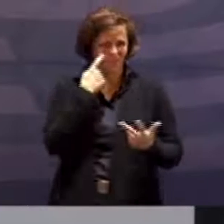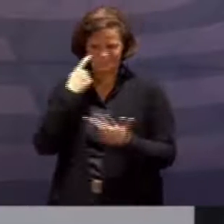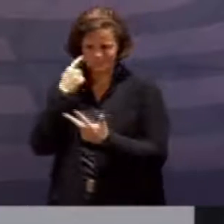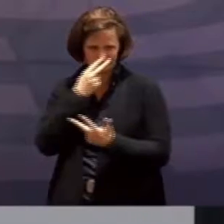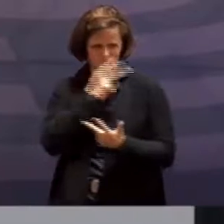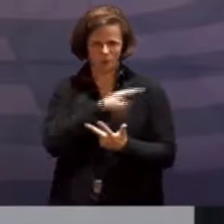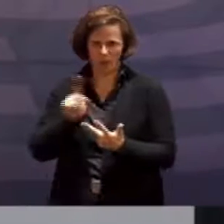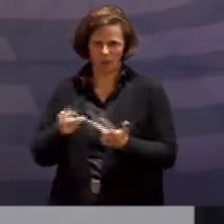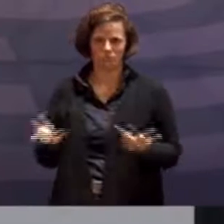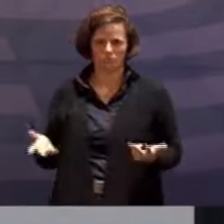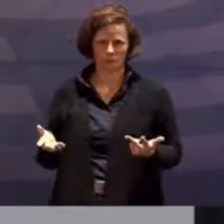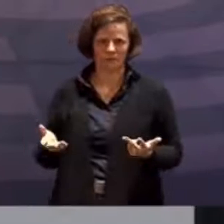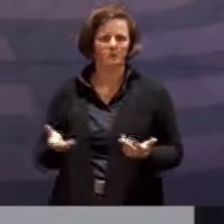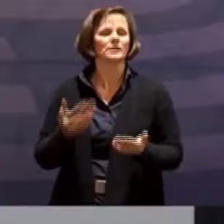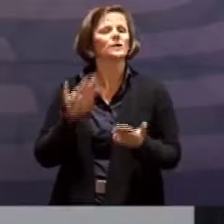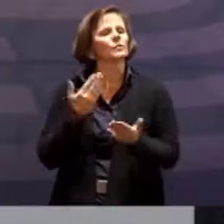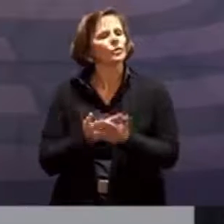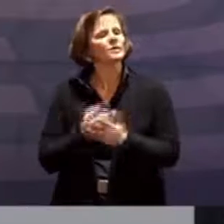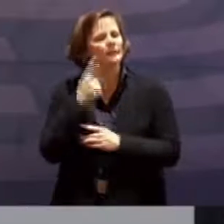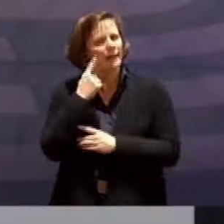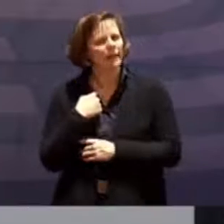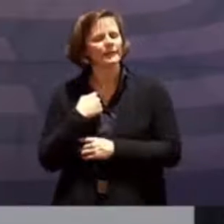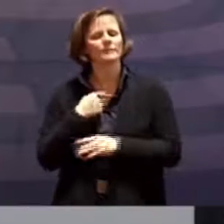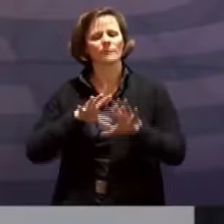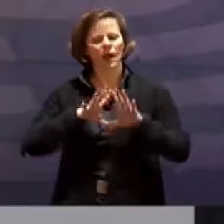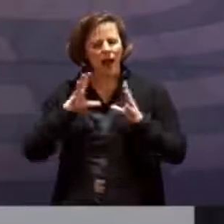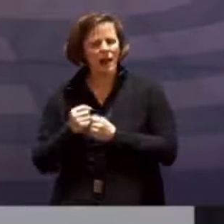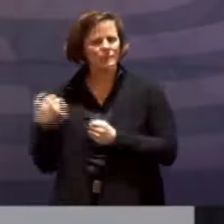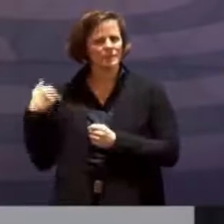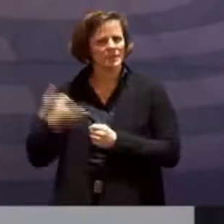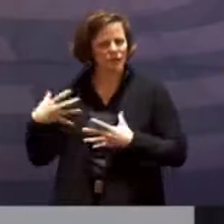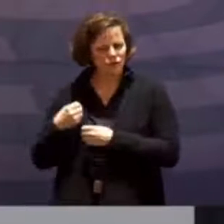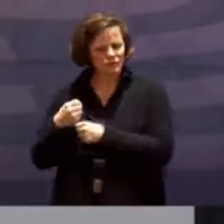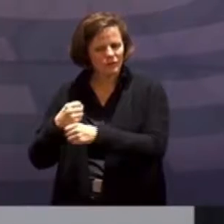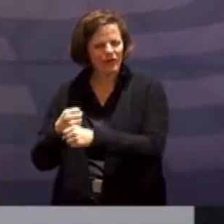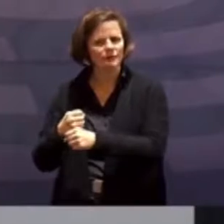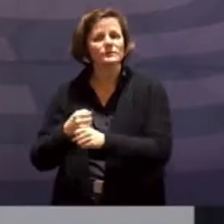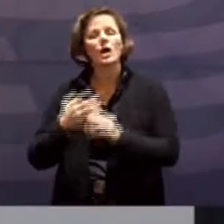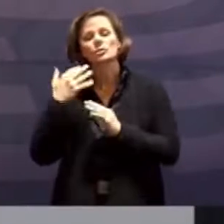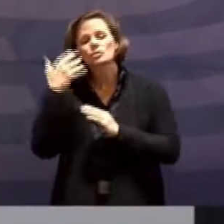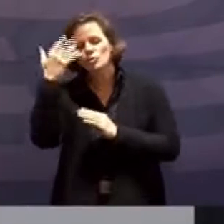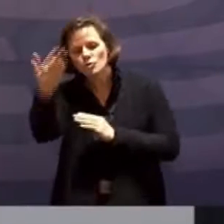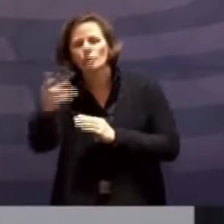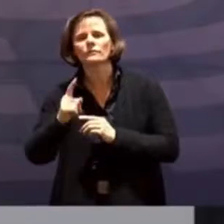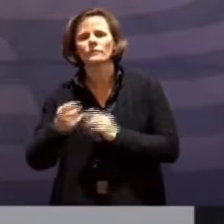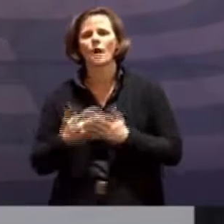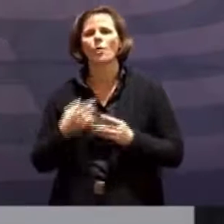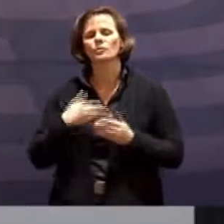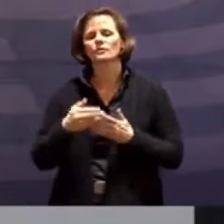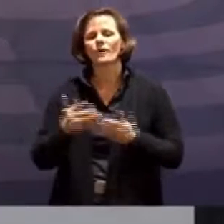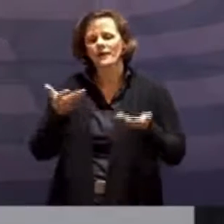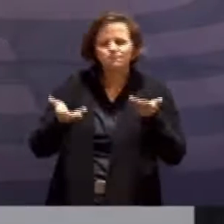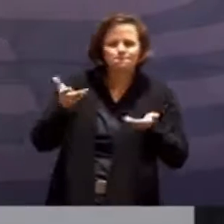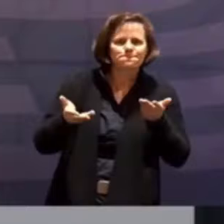und wir bei allen weiteren vorab intensiv beraten und abwägen werden, ob sie auch im Lichte neuer